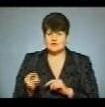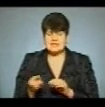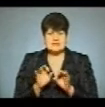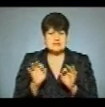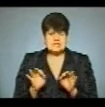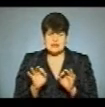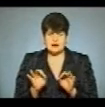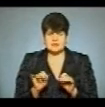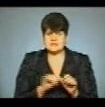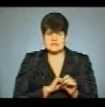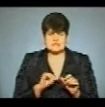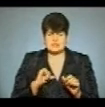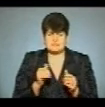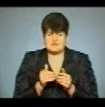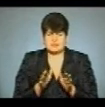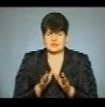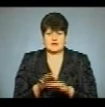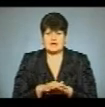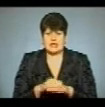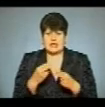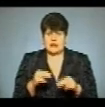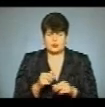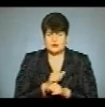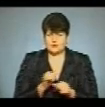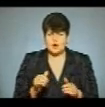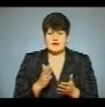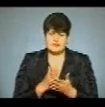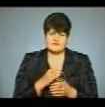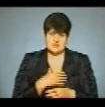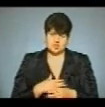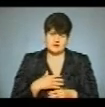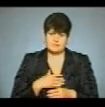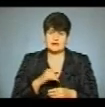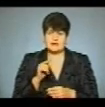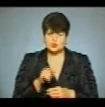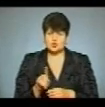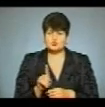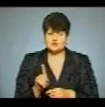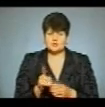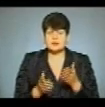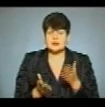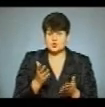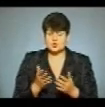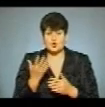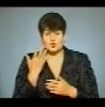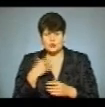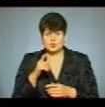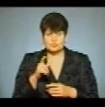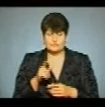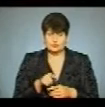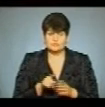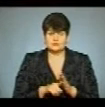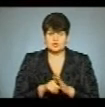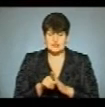самі по собі ринок не відкривають, але і важливими складовими для того, щоб якщо і коли ринок буде запущений,